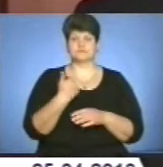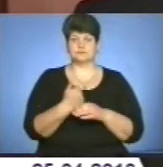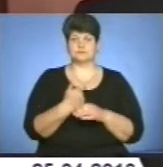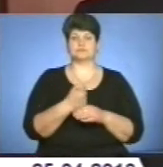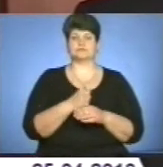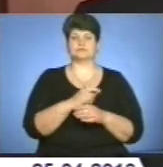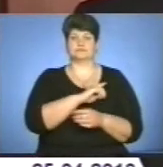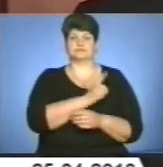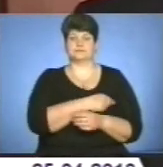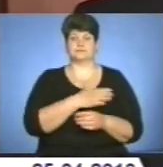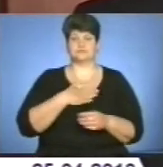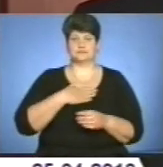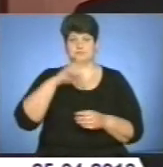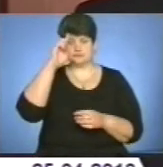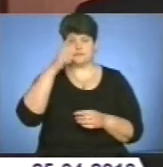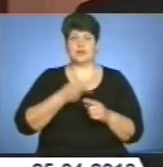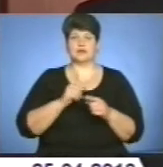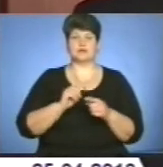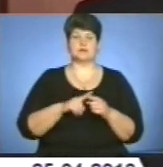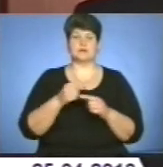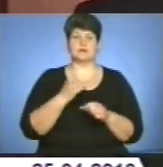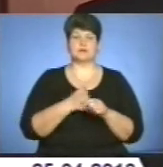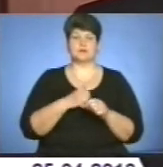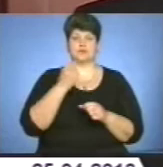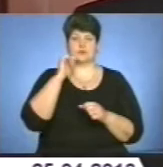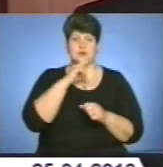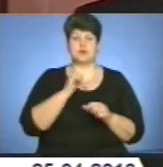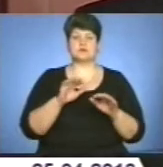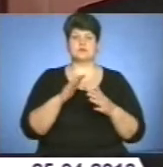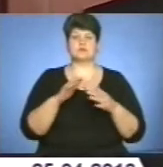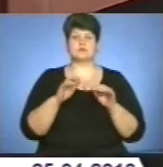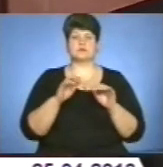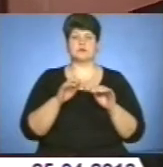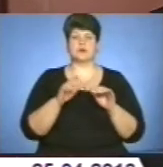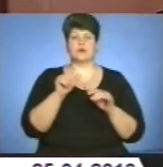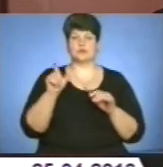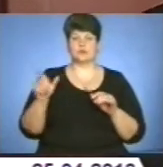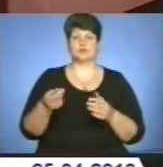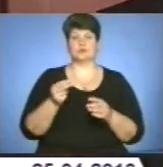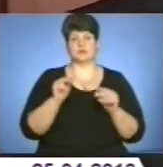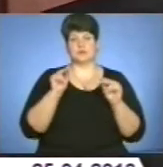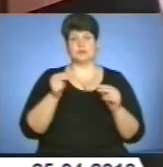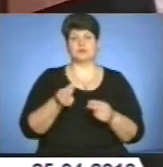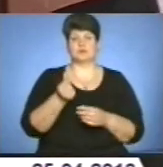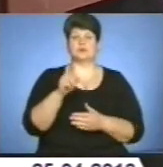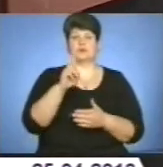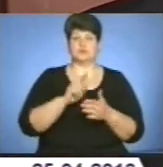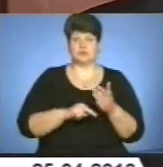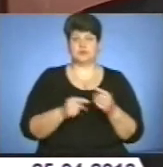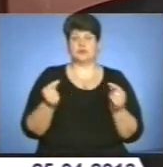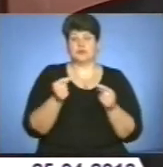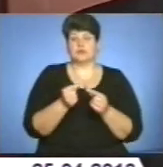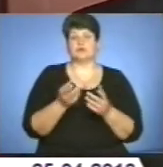держави нашої, це все ж таки працююча економіка. А люди, які справно сплачують податки, тим самим